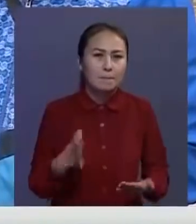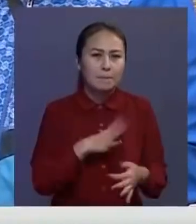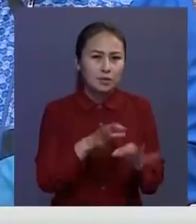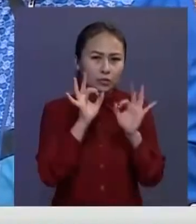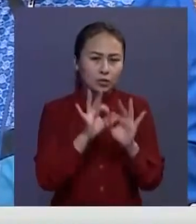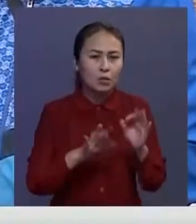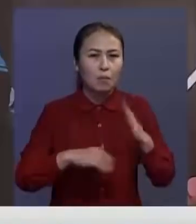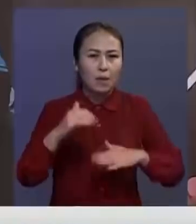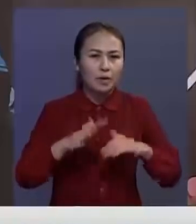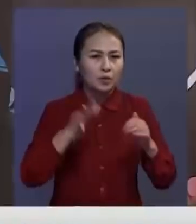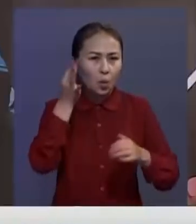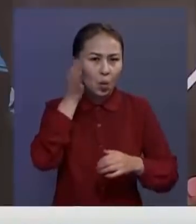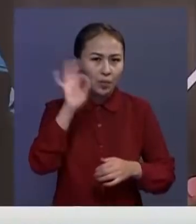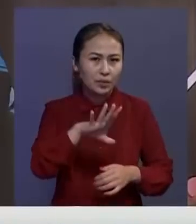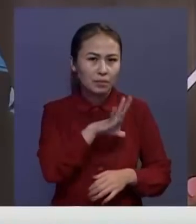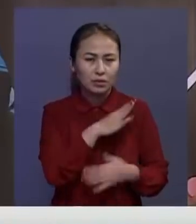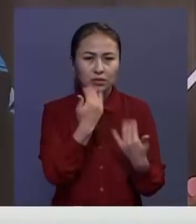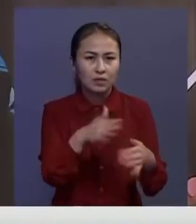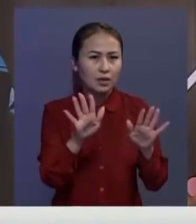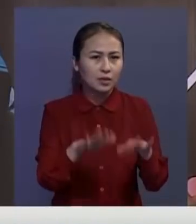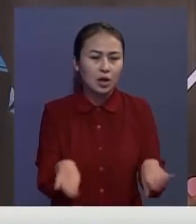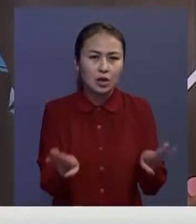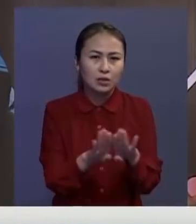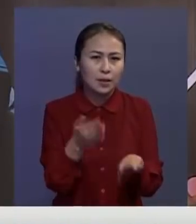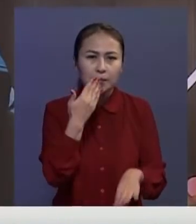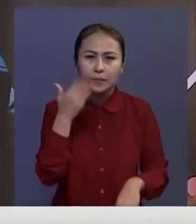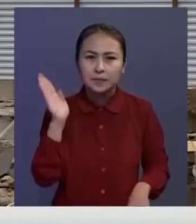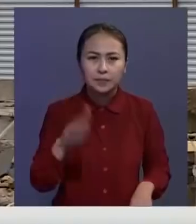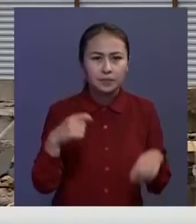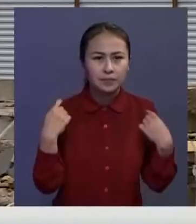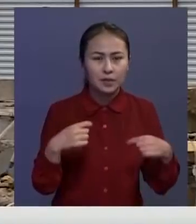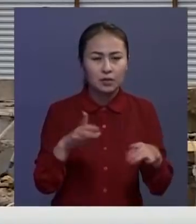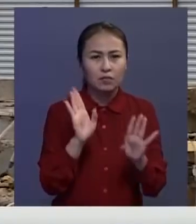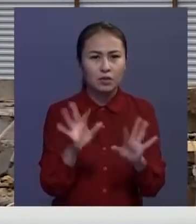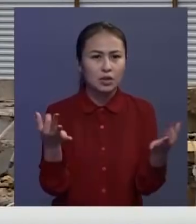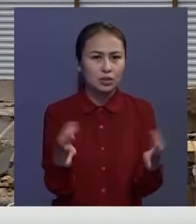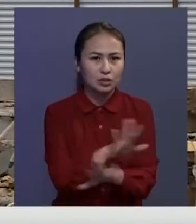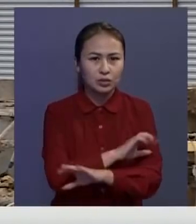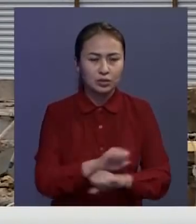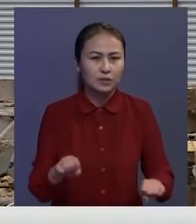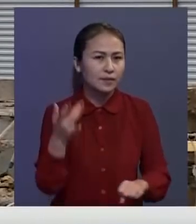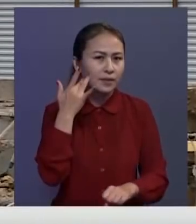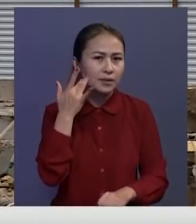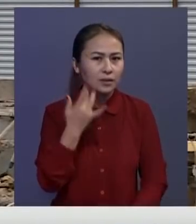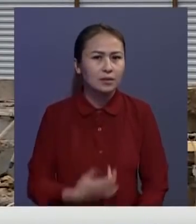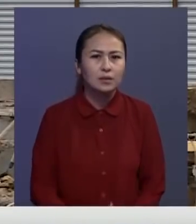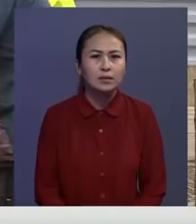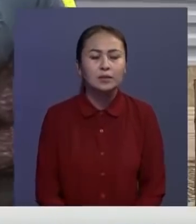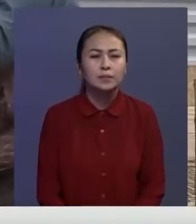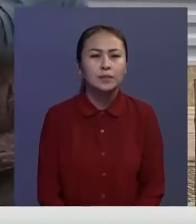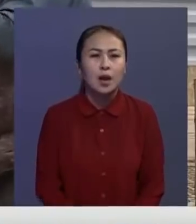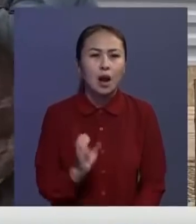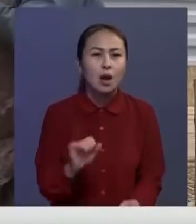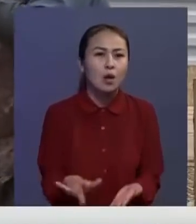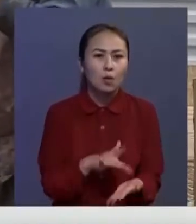тәжірбеден өтті. Сол кезде бұндай жерге коммерциялық нысан салуға рұқсат берілмейдіңне көзі жеткен. Ал